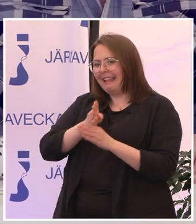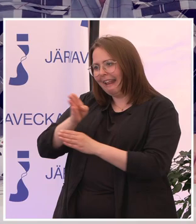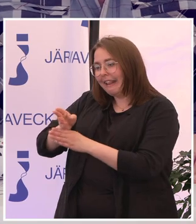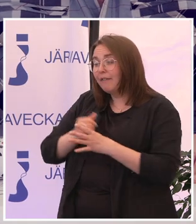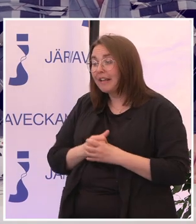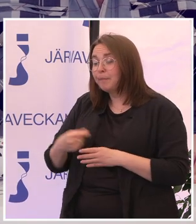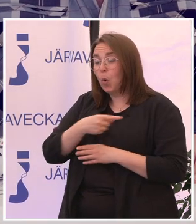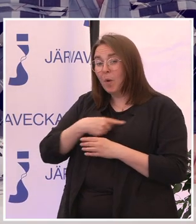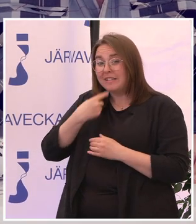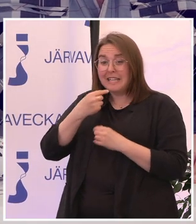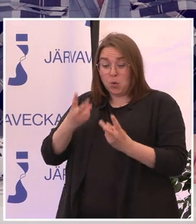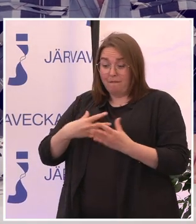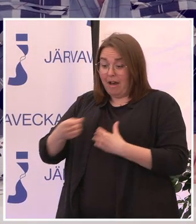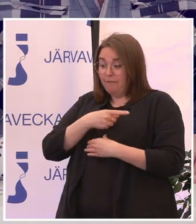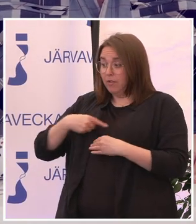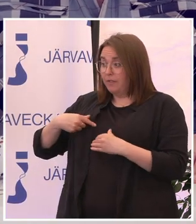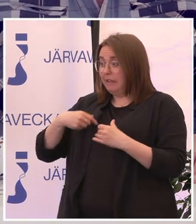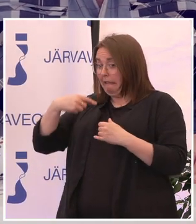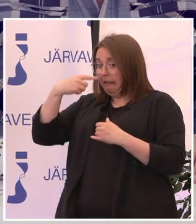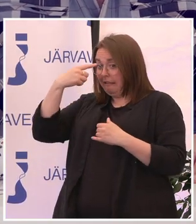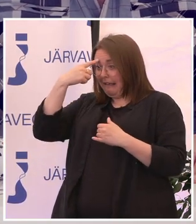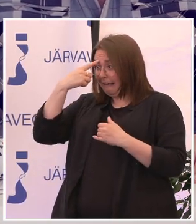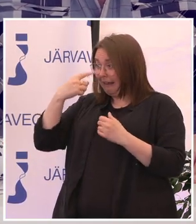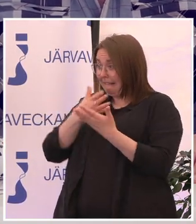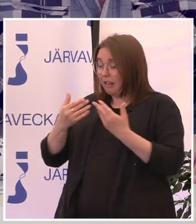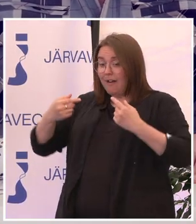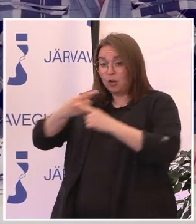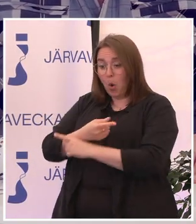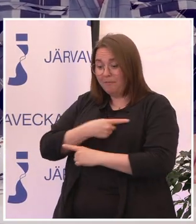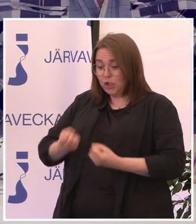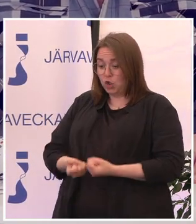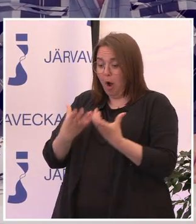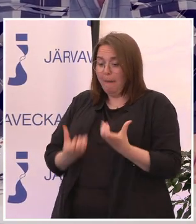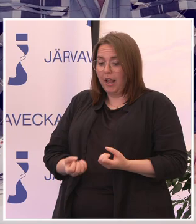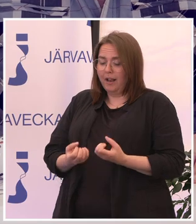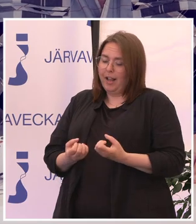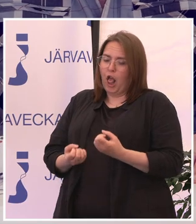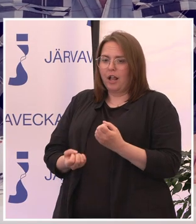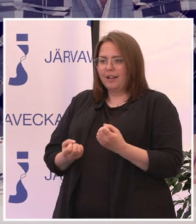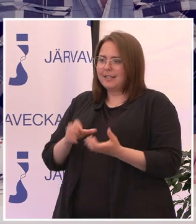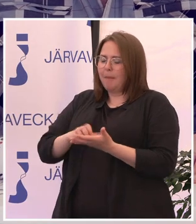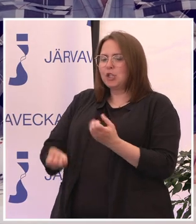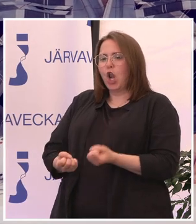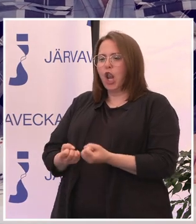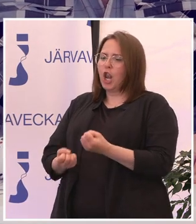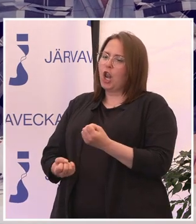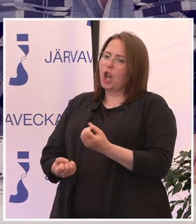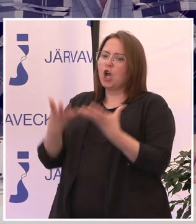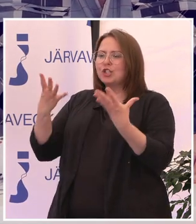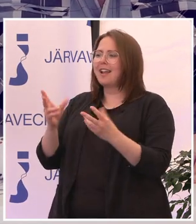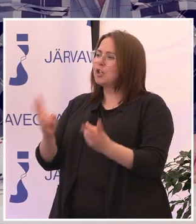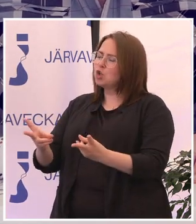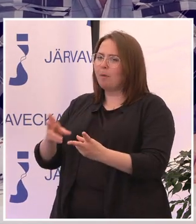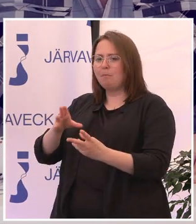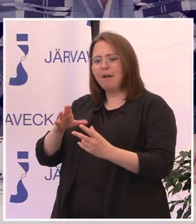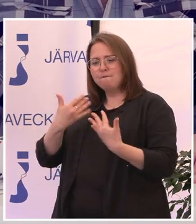Vi säger så här, varför vänder vi inte på perspektivet och skapar samhällslösningar som funkar för så många som möjligt. Så ställ höga krav med en